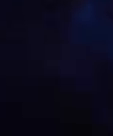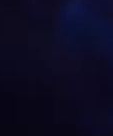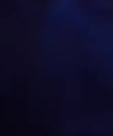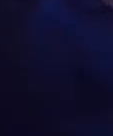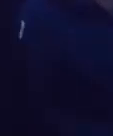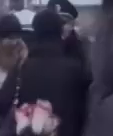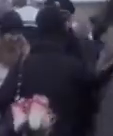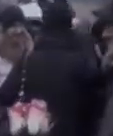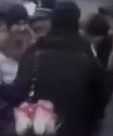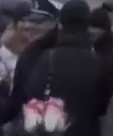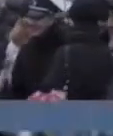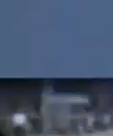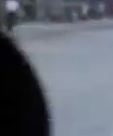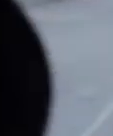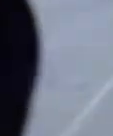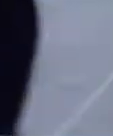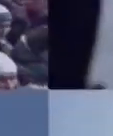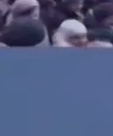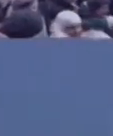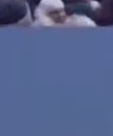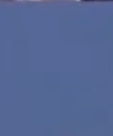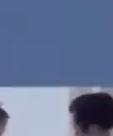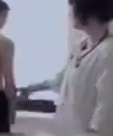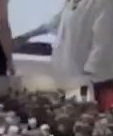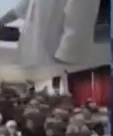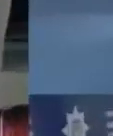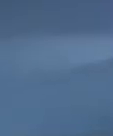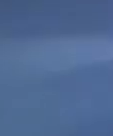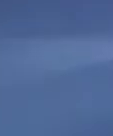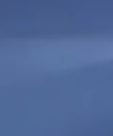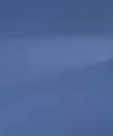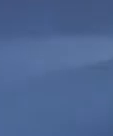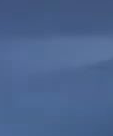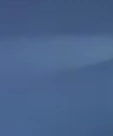Редактор А.Егорова